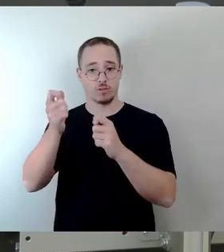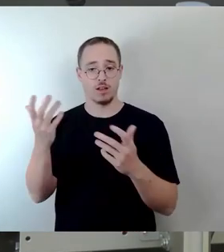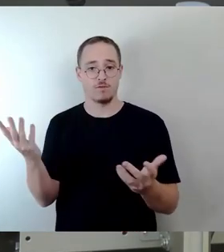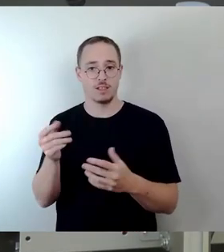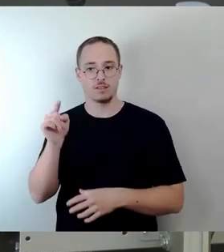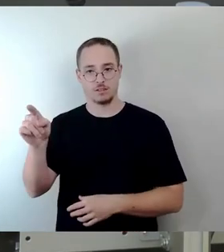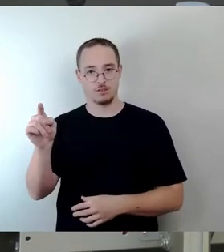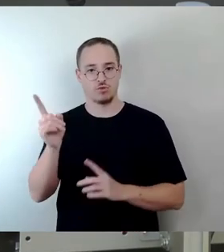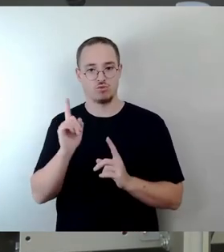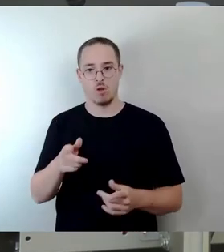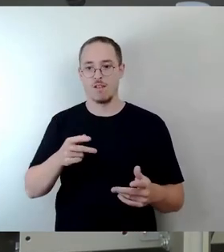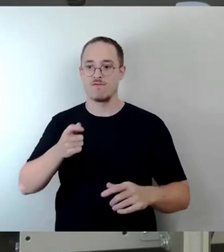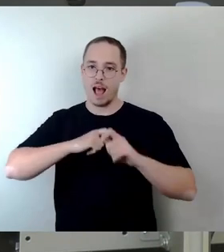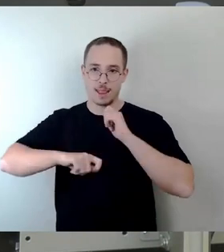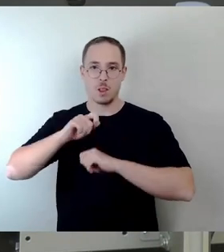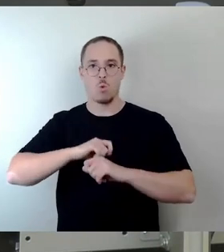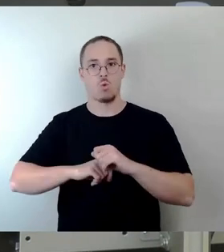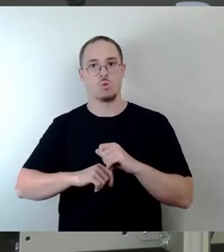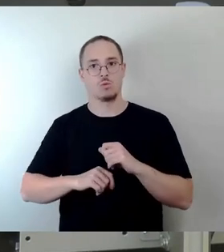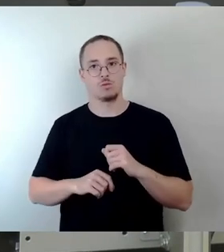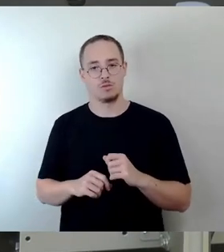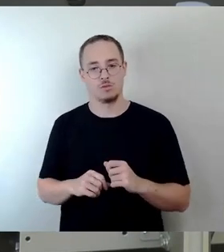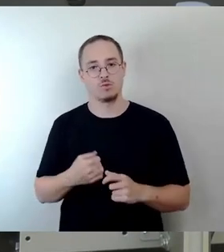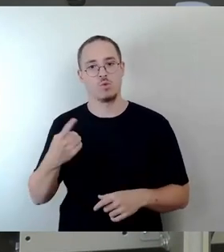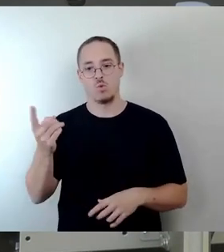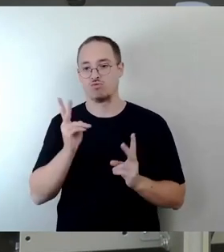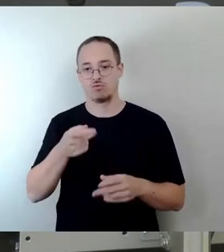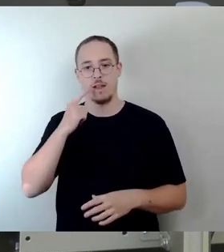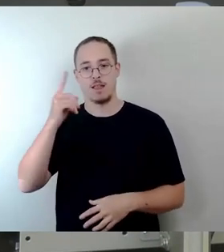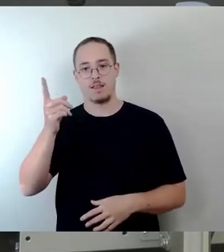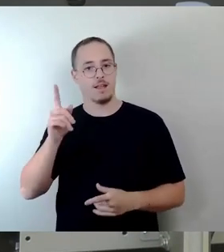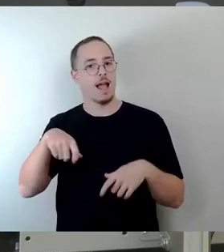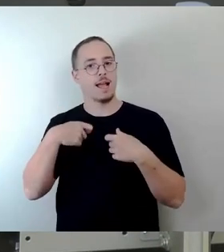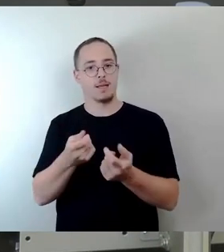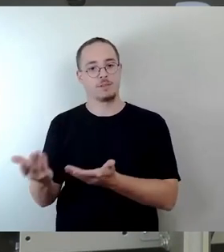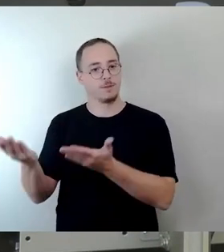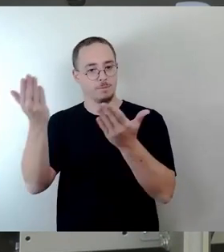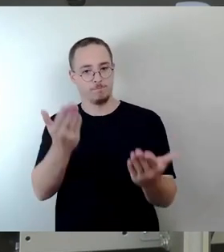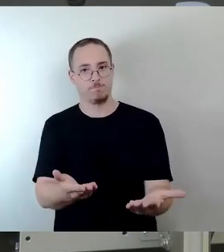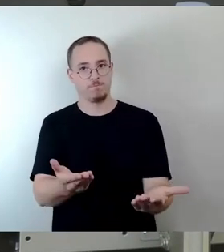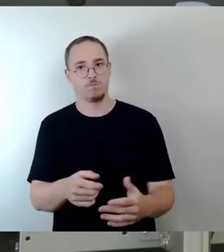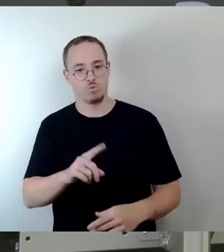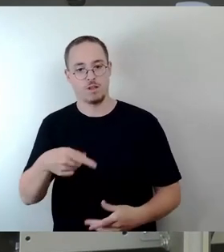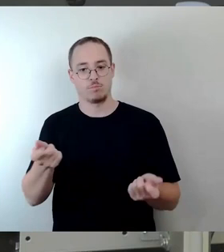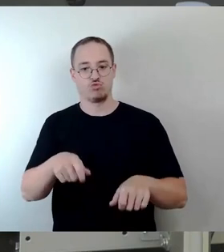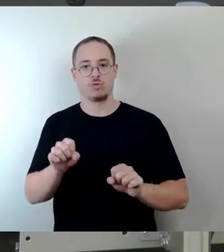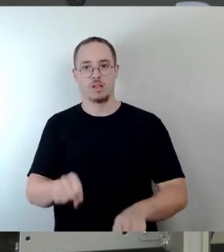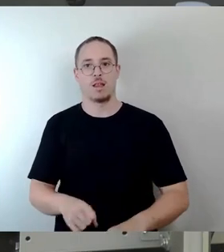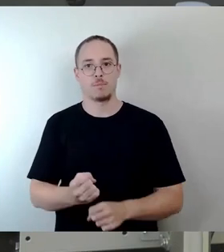einzutreten und dem Stadtrat Verhandlungsergebnisse zur Beschlussfassung vorzulegen. Der zweite Auftrag war,